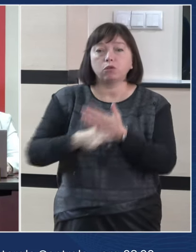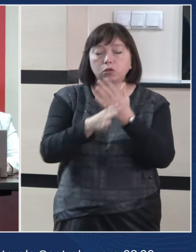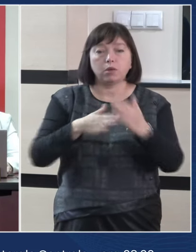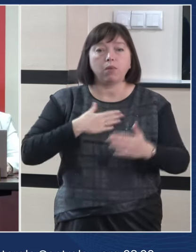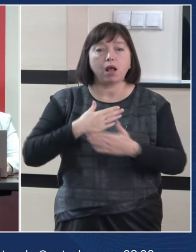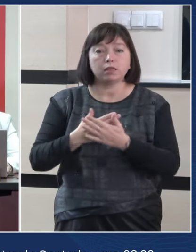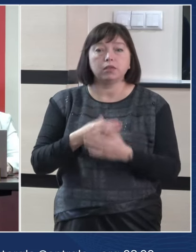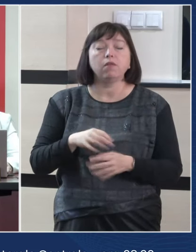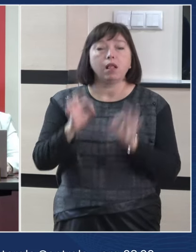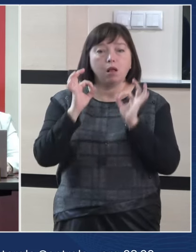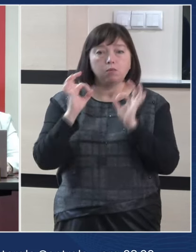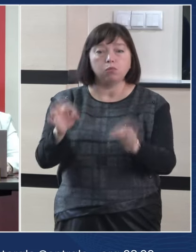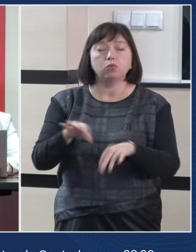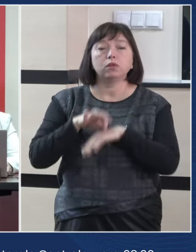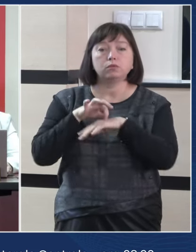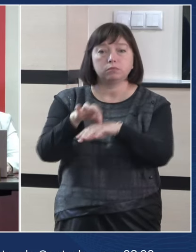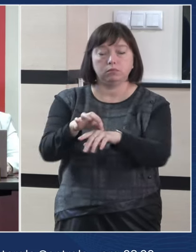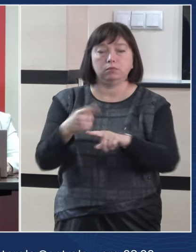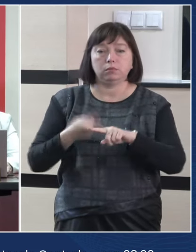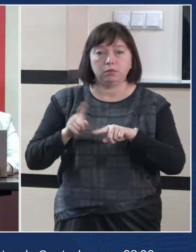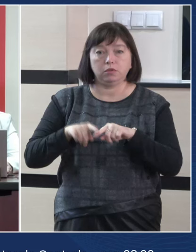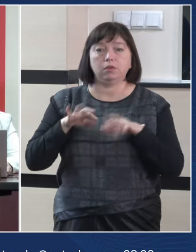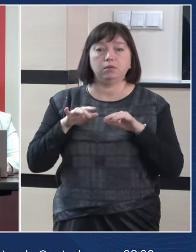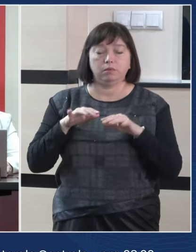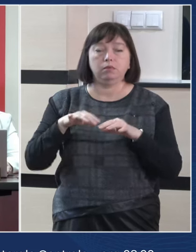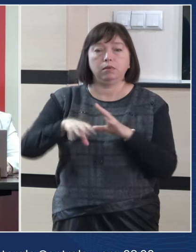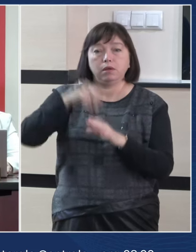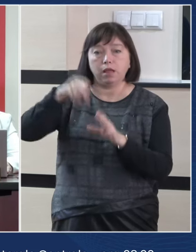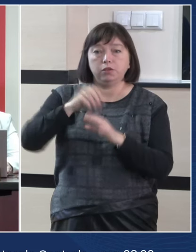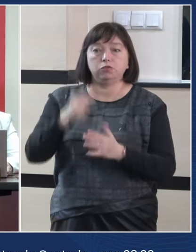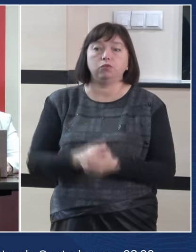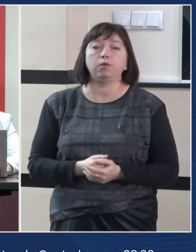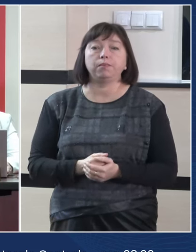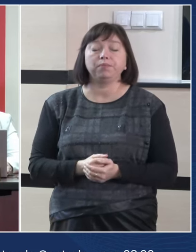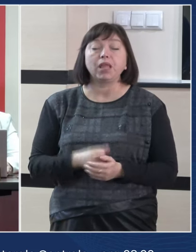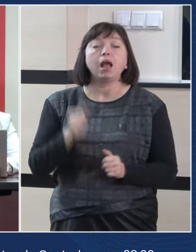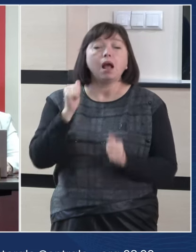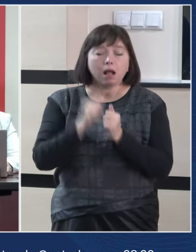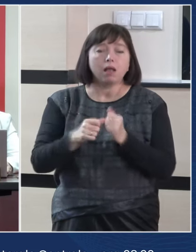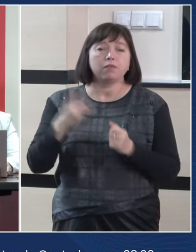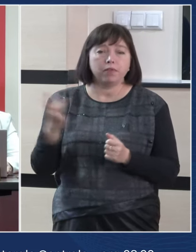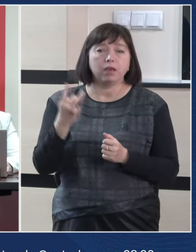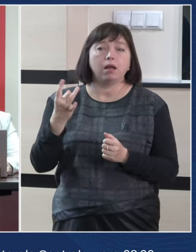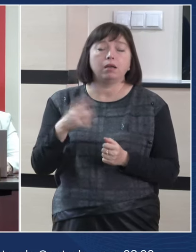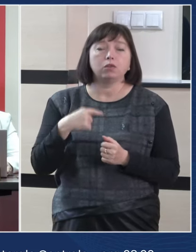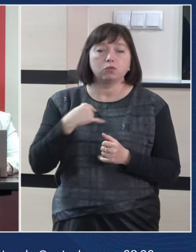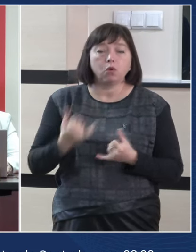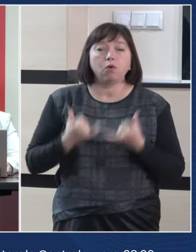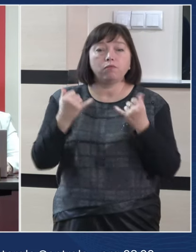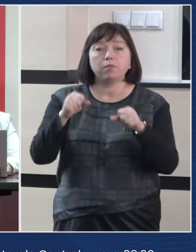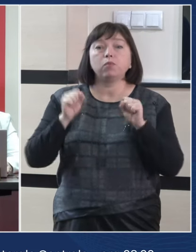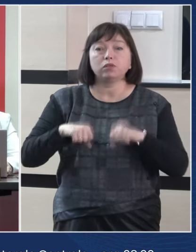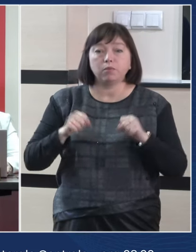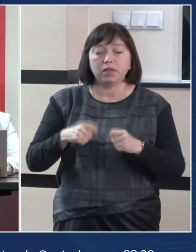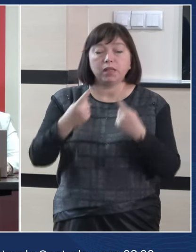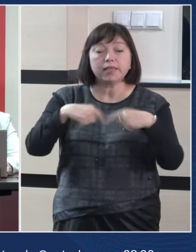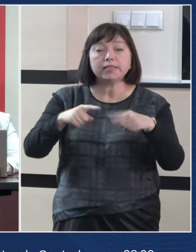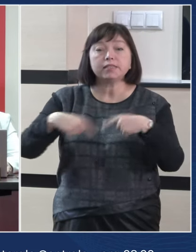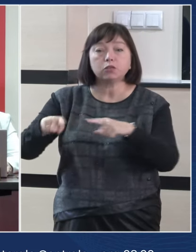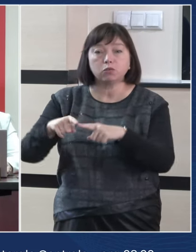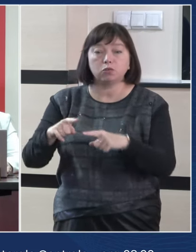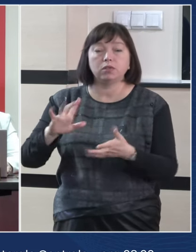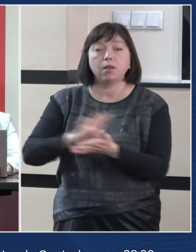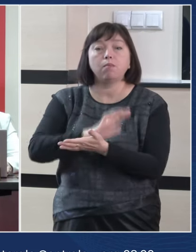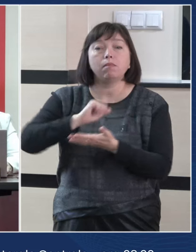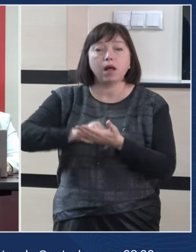activ la buna desfășurare a scrutinului. Ca de fiecare dată, oferim posibilitatea instituțiilor